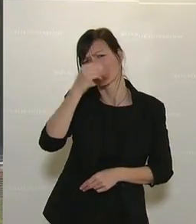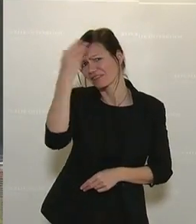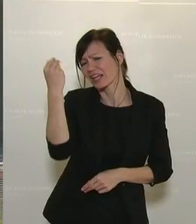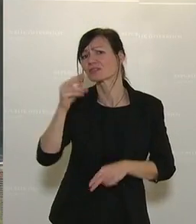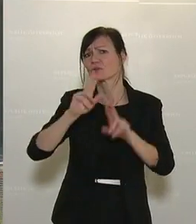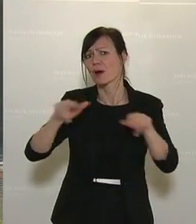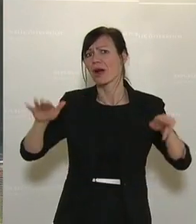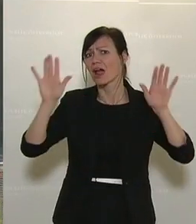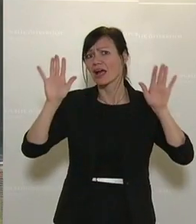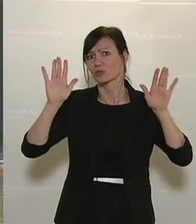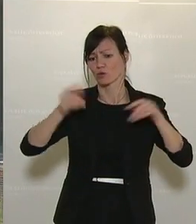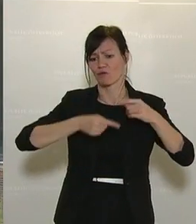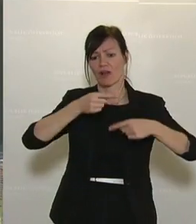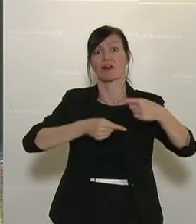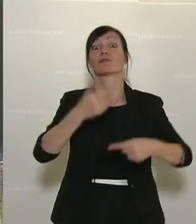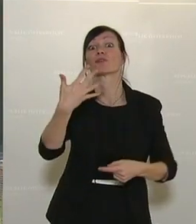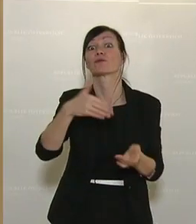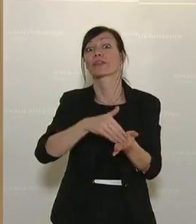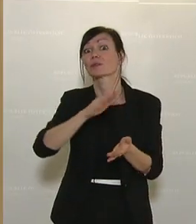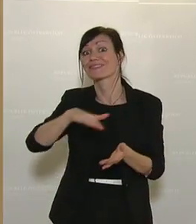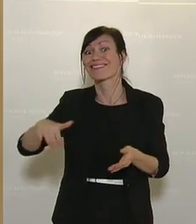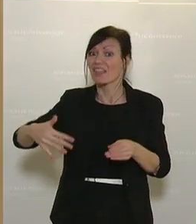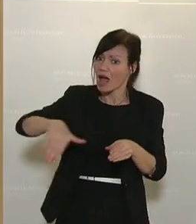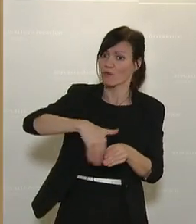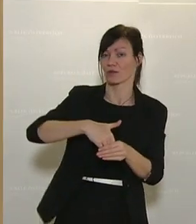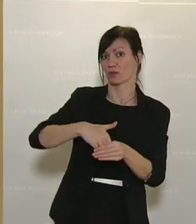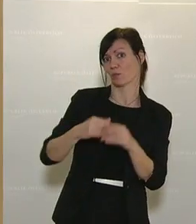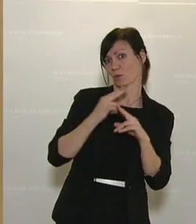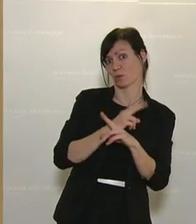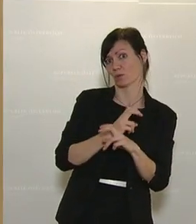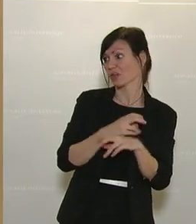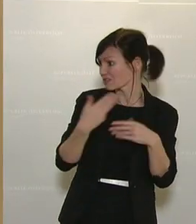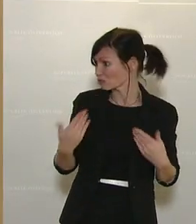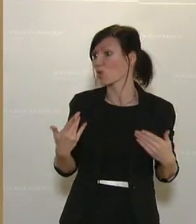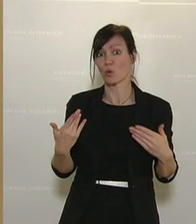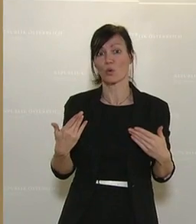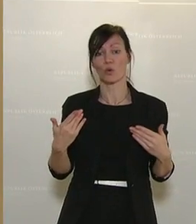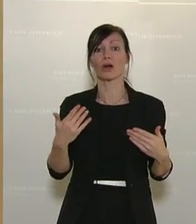Jahr 5000 Kinder aufgenommen. Das ist christlich-soziale Politik. Herzlichen Dank.